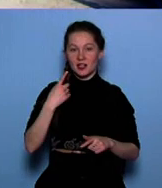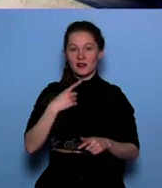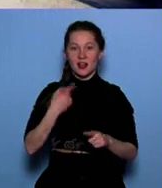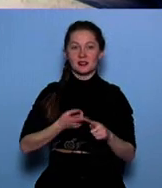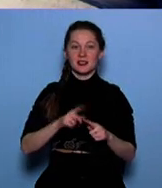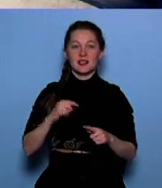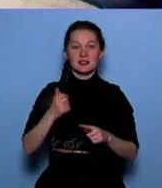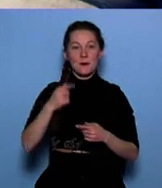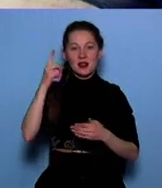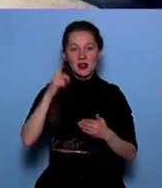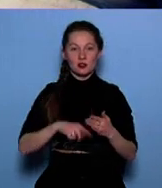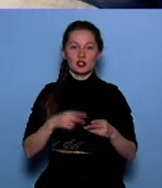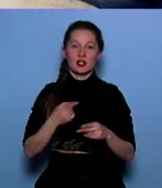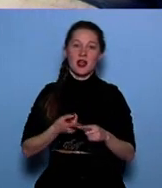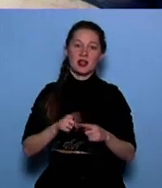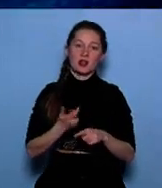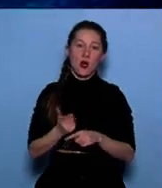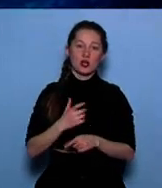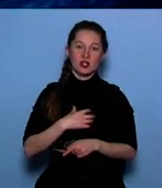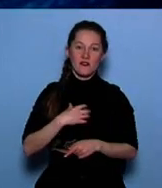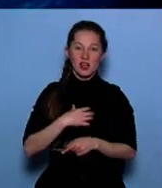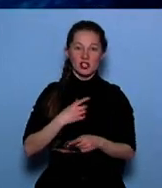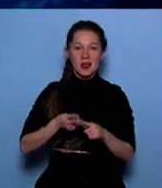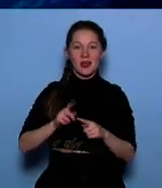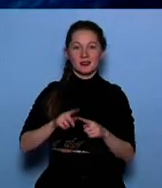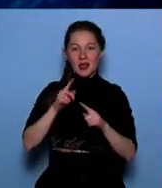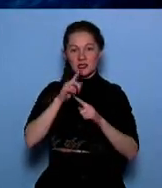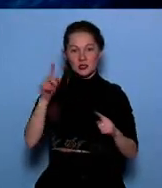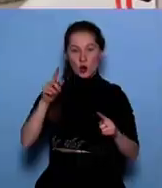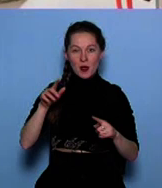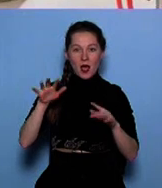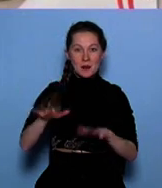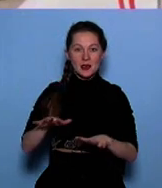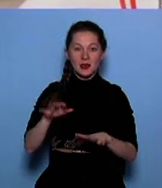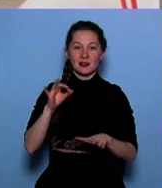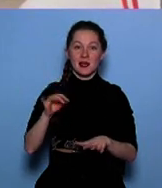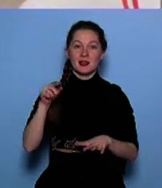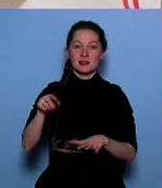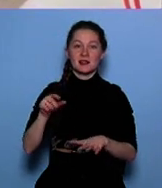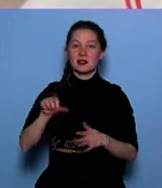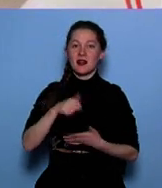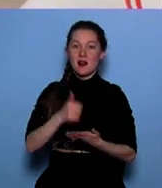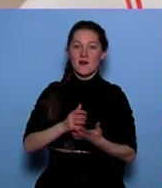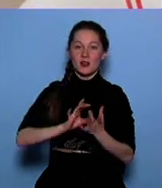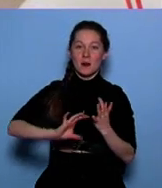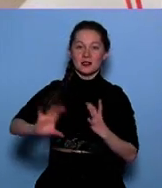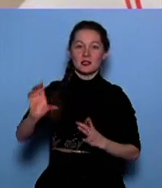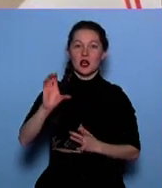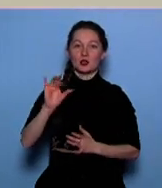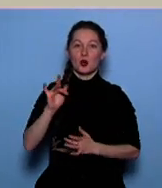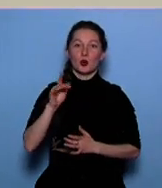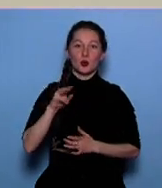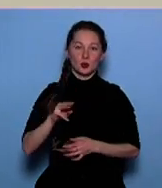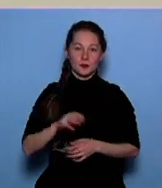из самых надежных. А это очень важно. Объект особый через станцию проходит одна из главных нефтяных магистралей страны – Сургут-Полоцк.